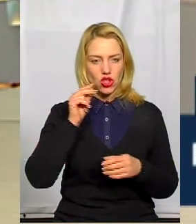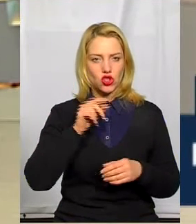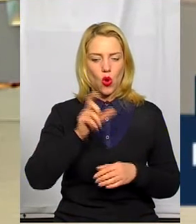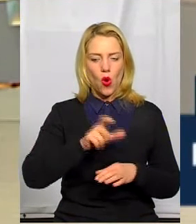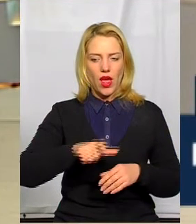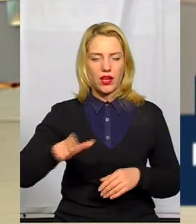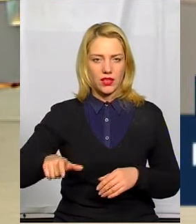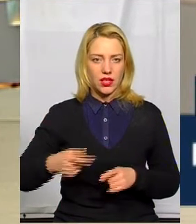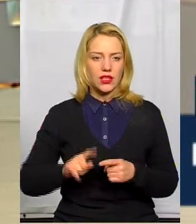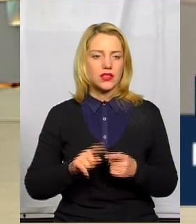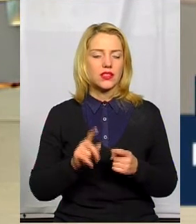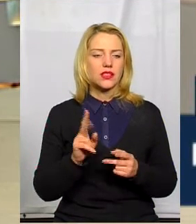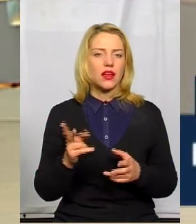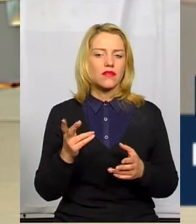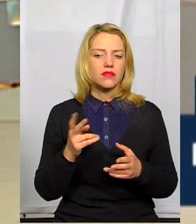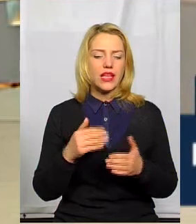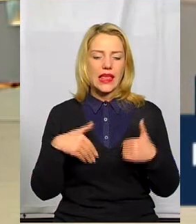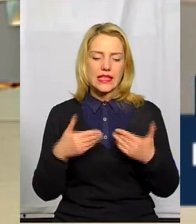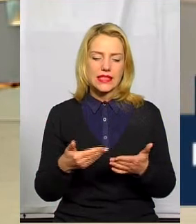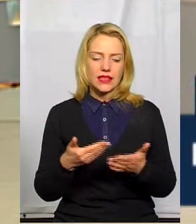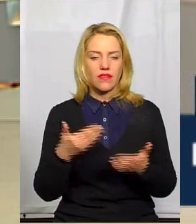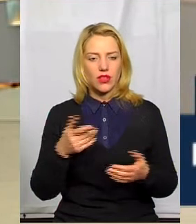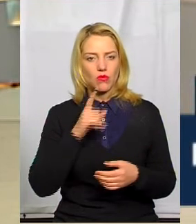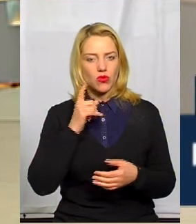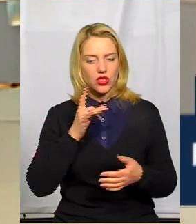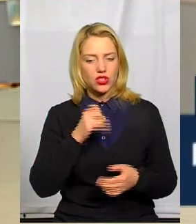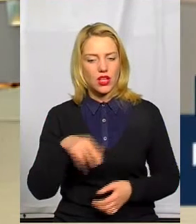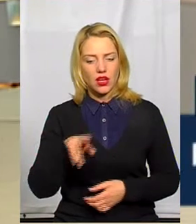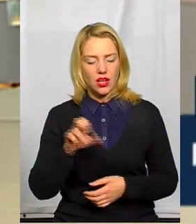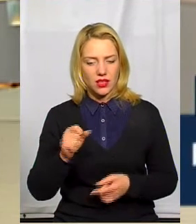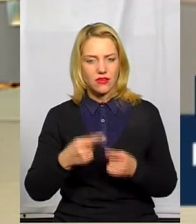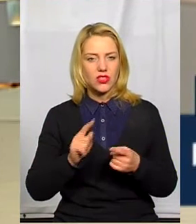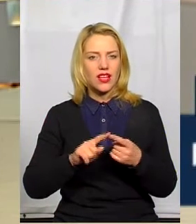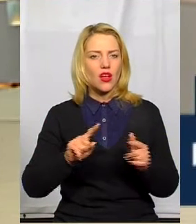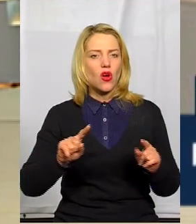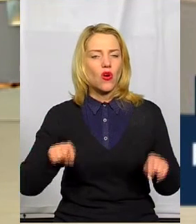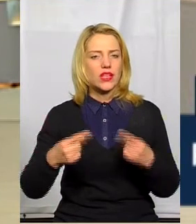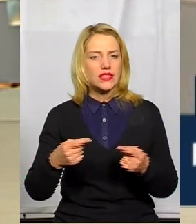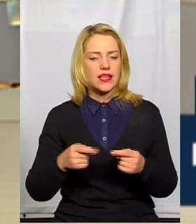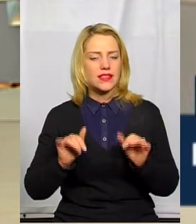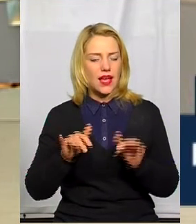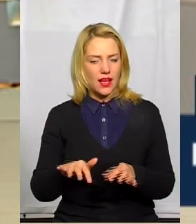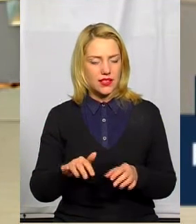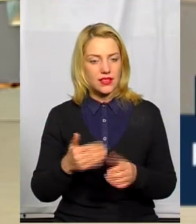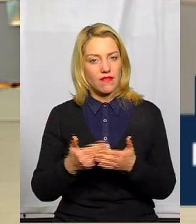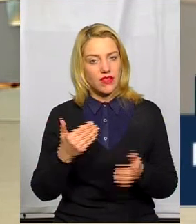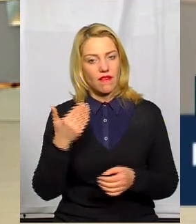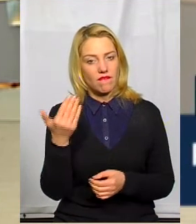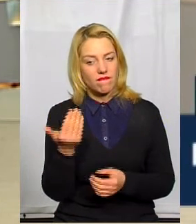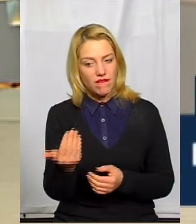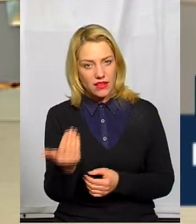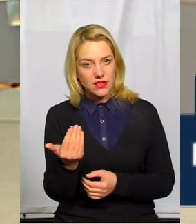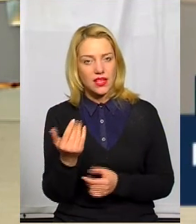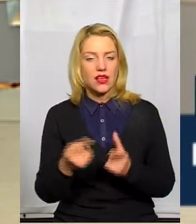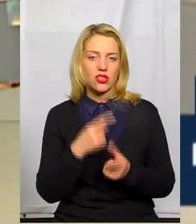ініціатива організації йде виключно від Молодіжної ради, організація ланцюга має на увазі цієї акції. Виключно від вас, чи